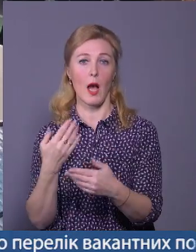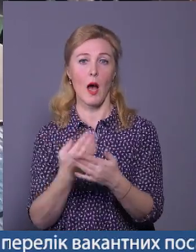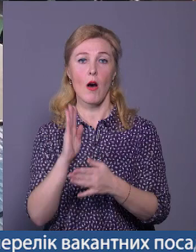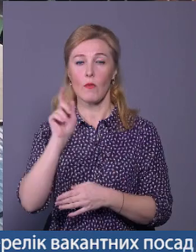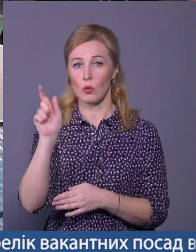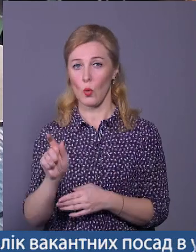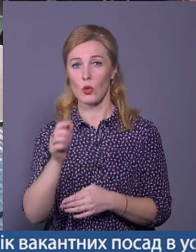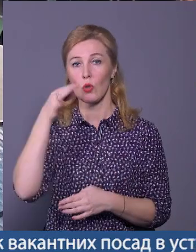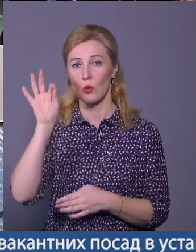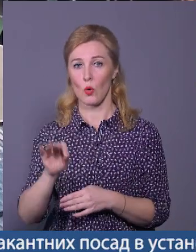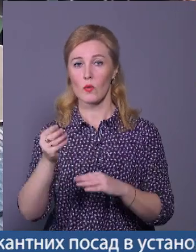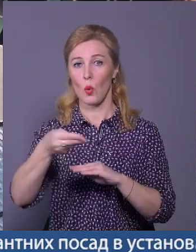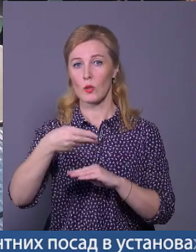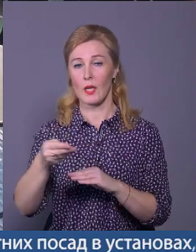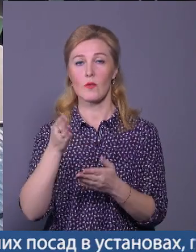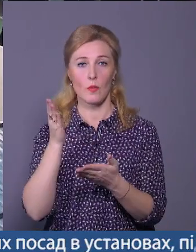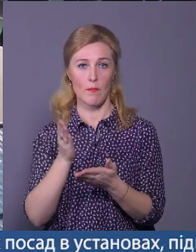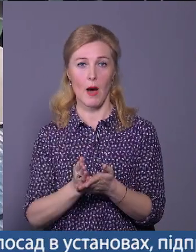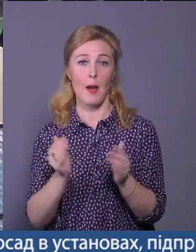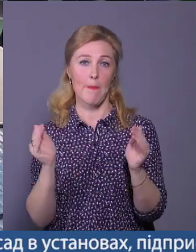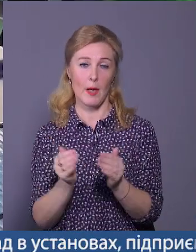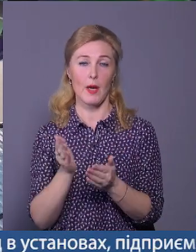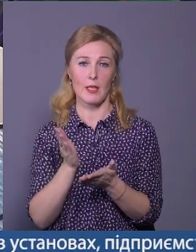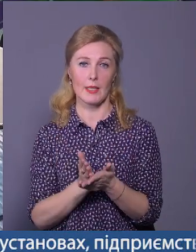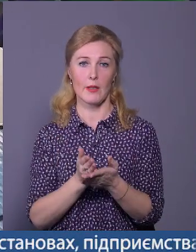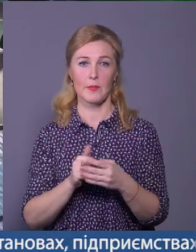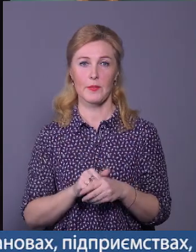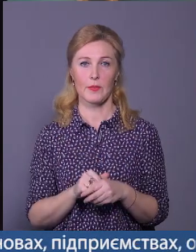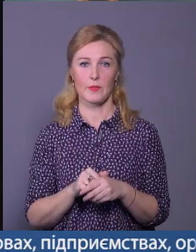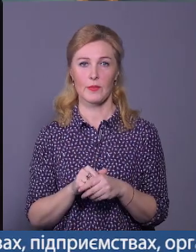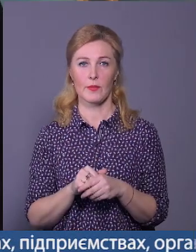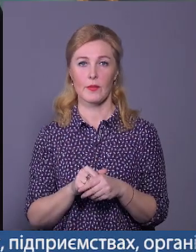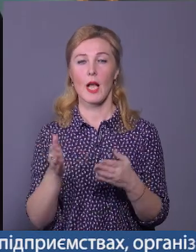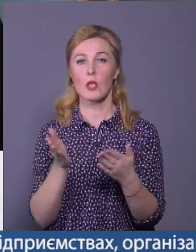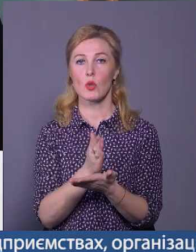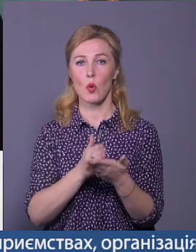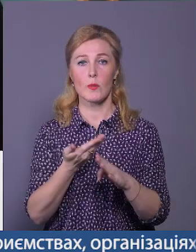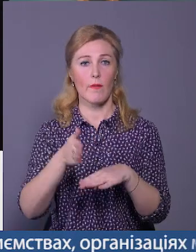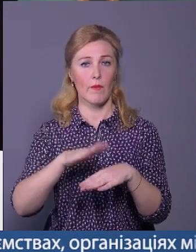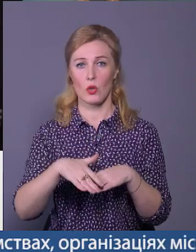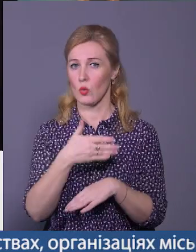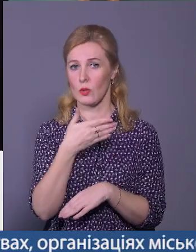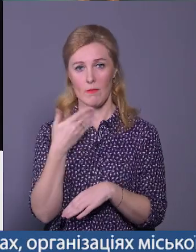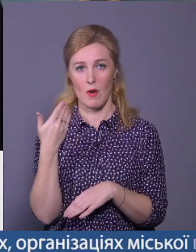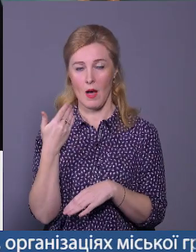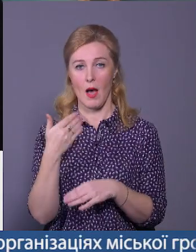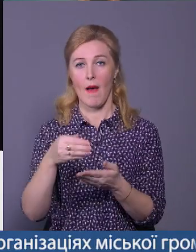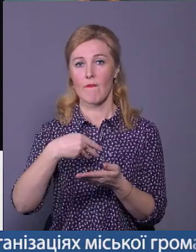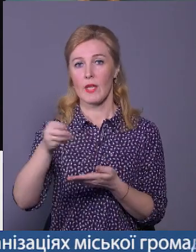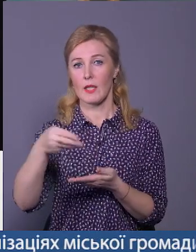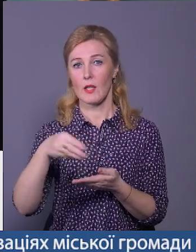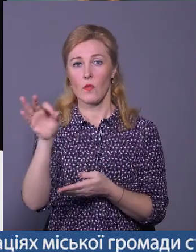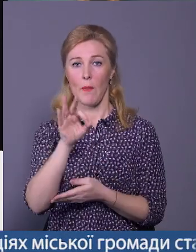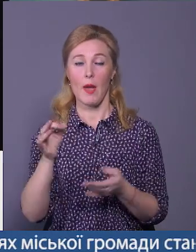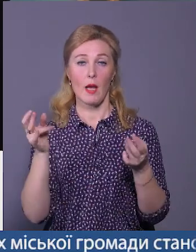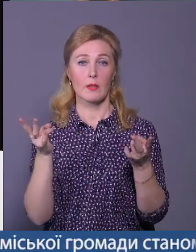Ольга – досвід гри у теніс настільний, хоч мінімальний, але вже має. Зовсім не важко відкидувати м'яч, тільки